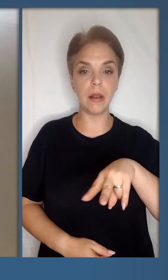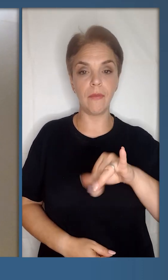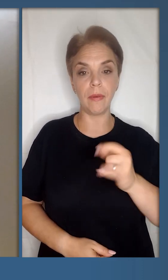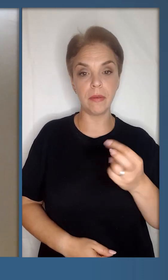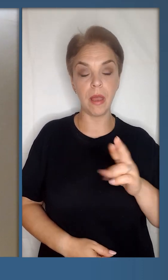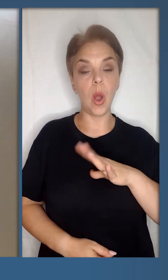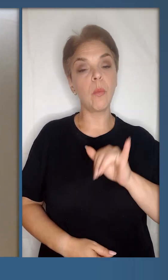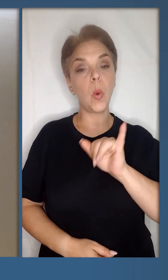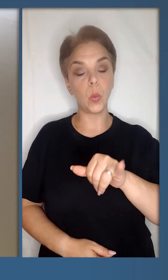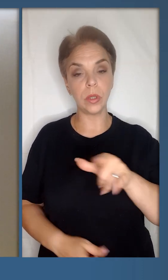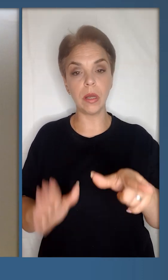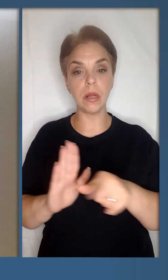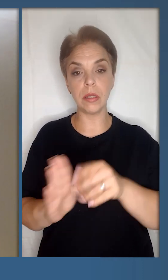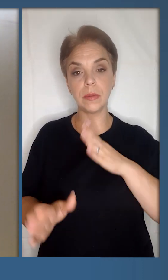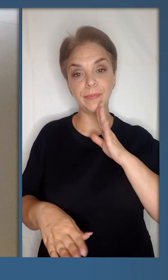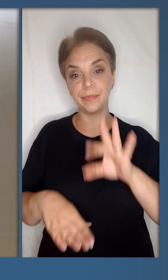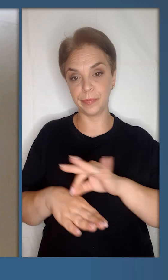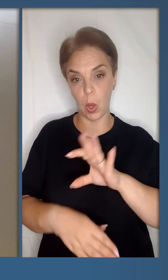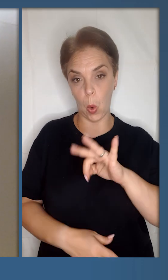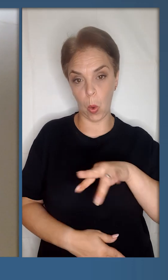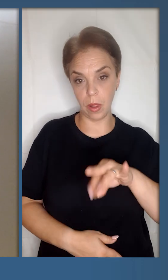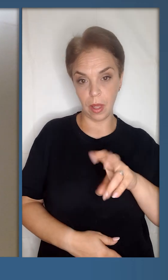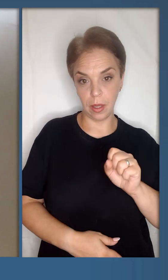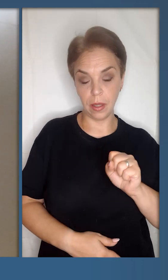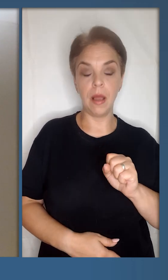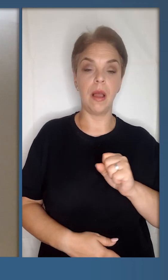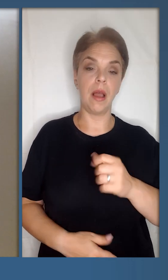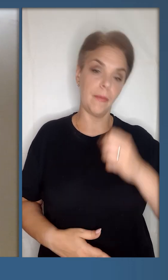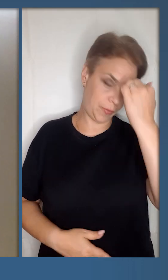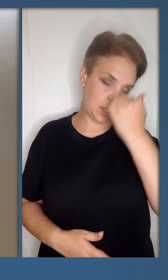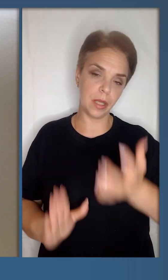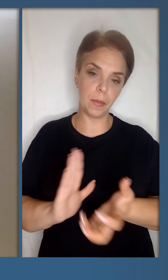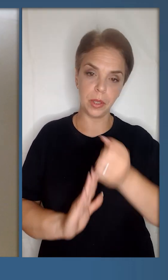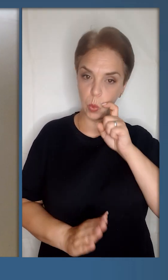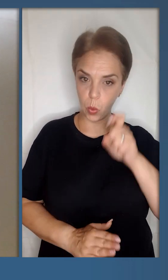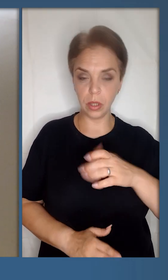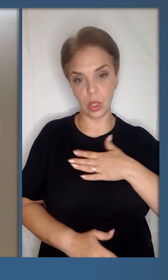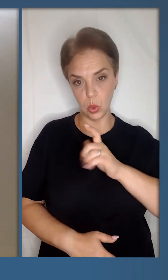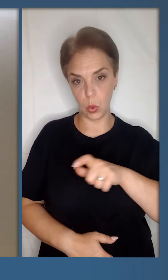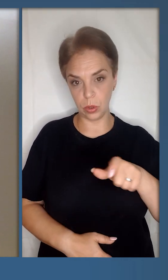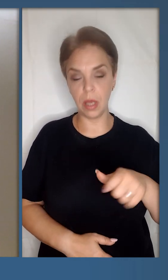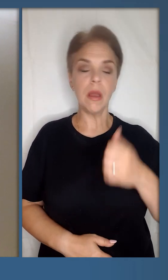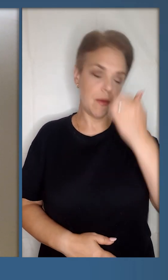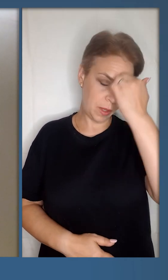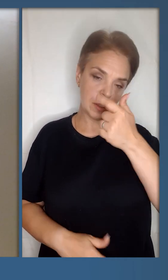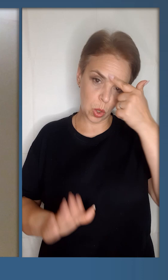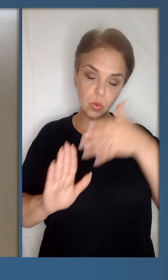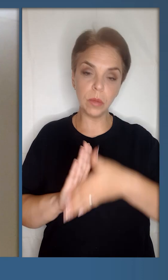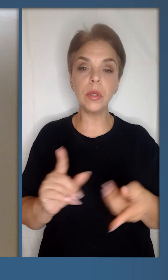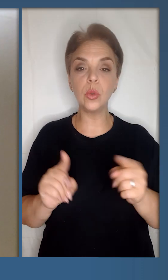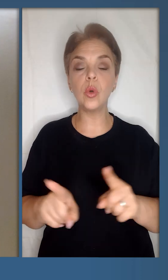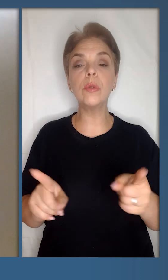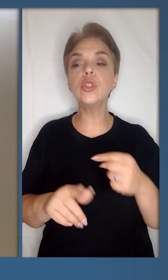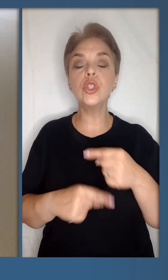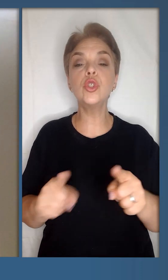Був у них разом з Оленою вдячний за підтримку України і наших людей. Вдячний за розуміння того,